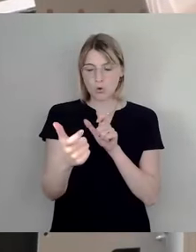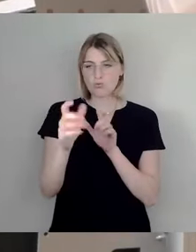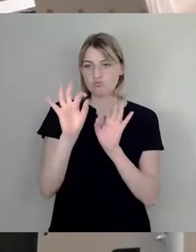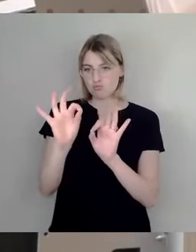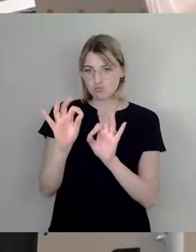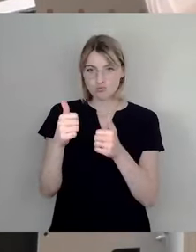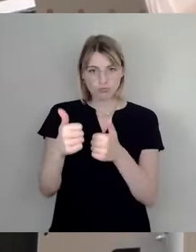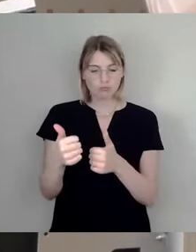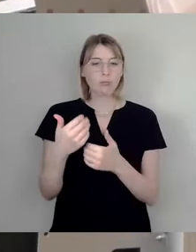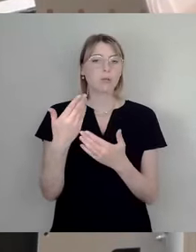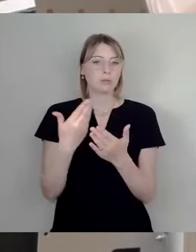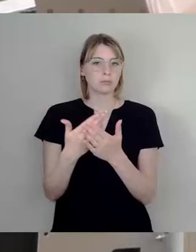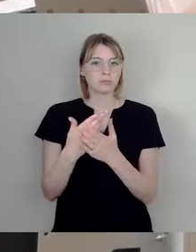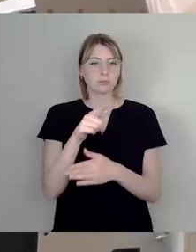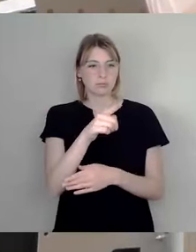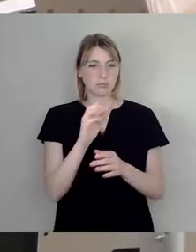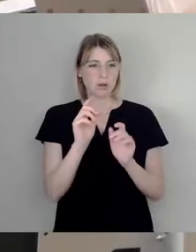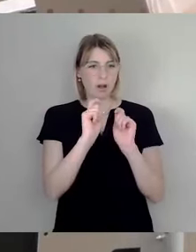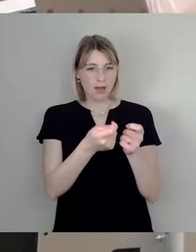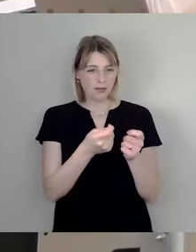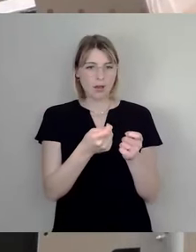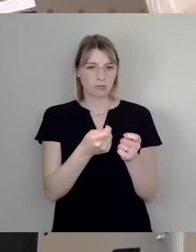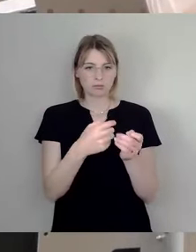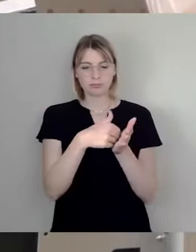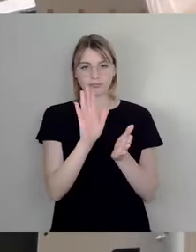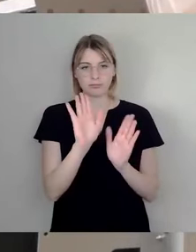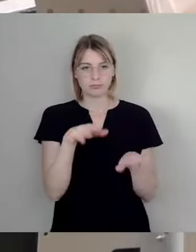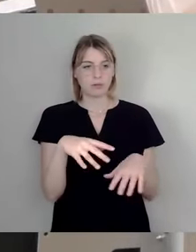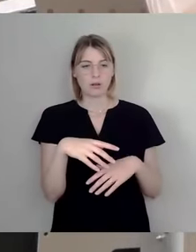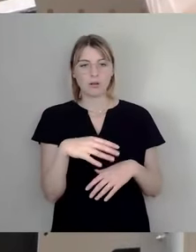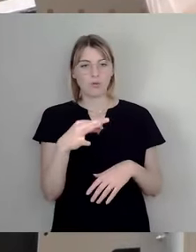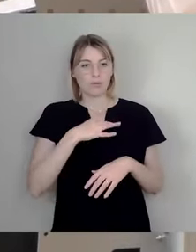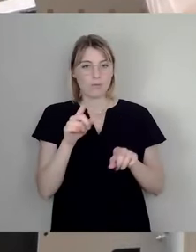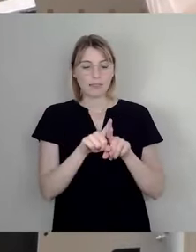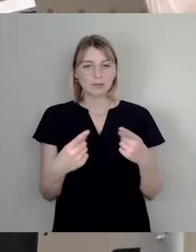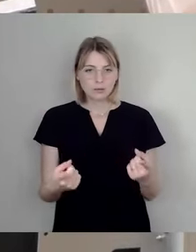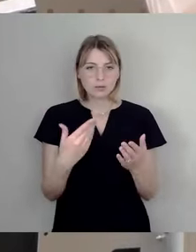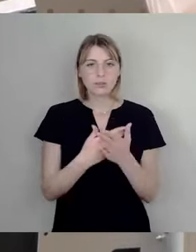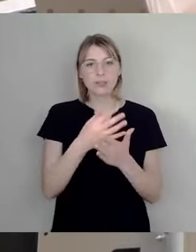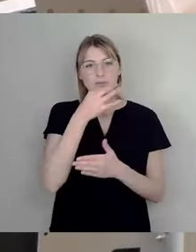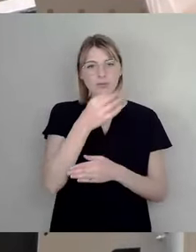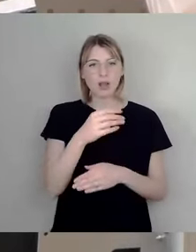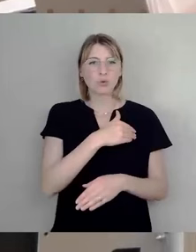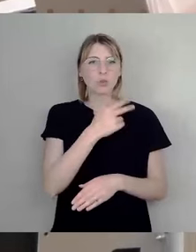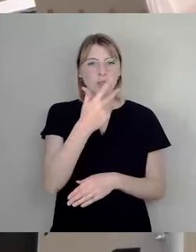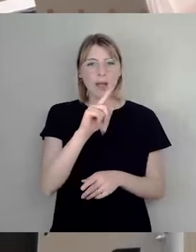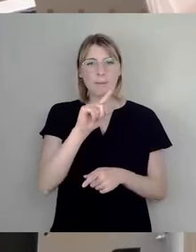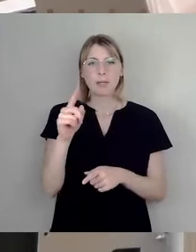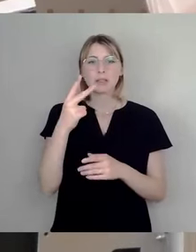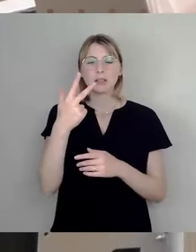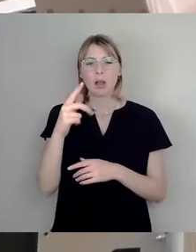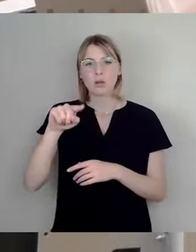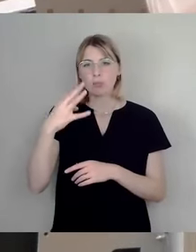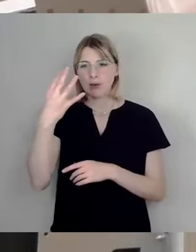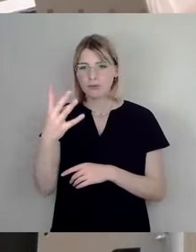ihres Antrages nicht interessiert haben, habe ich im Prinzip gefragt. Note 3 bis 3,4, also nicht ausreichender Zustand